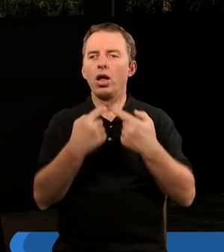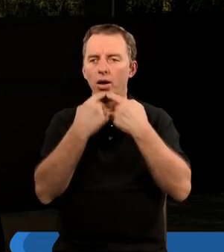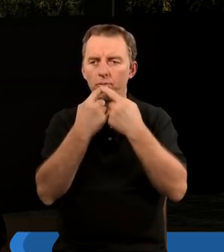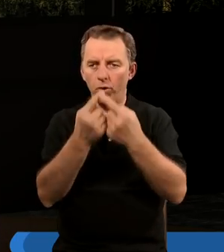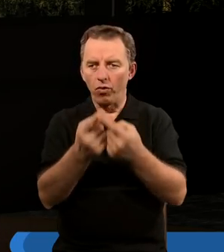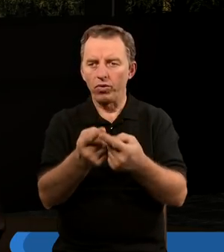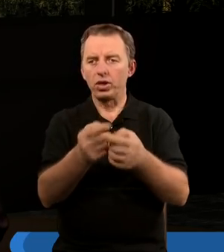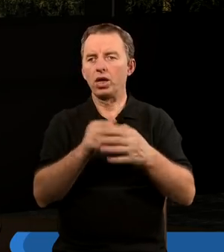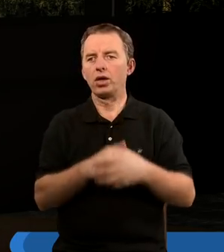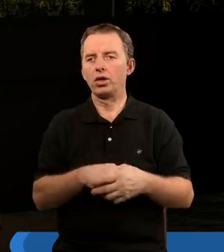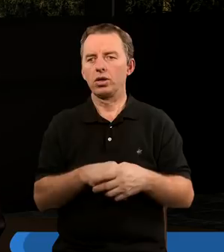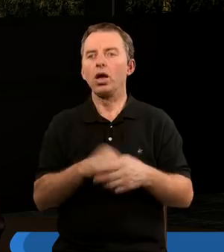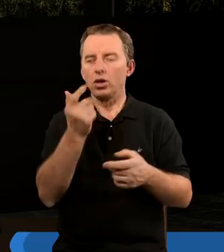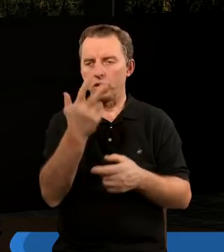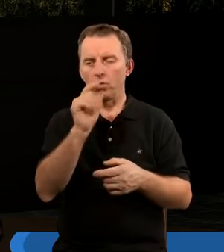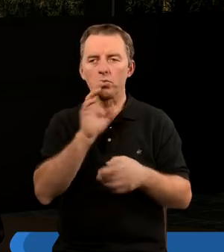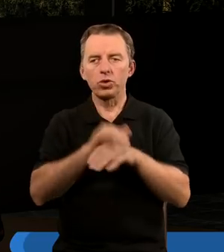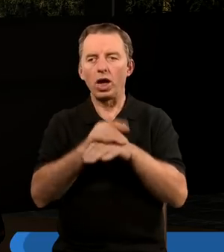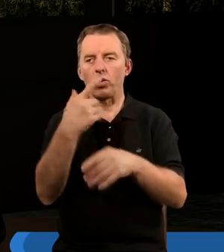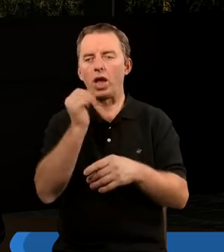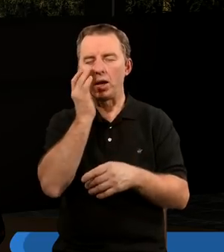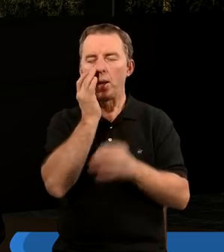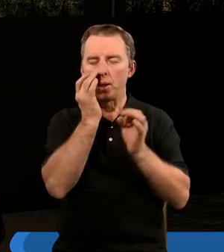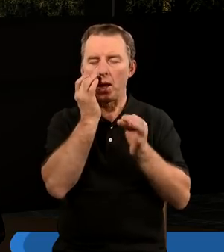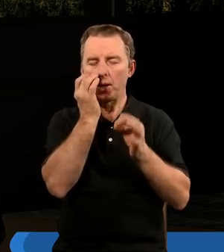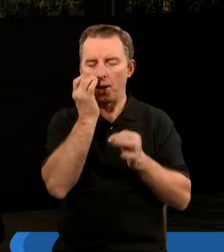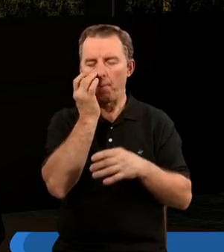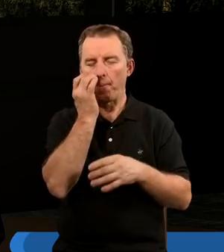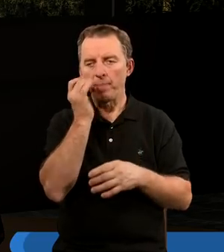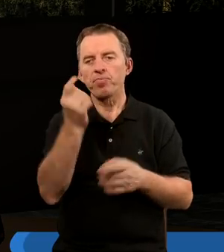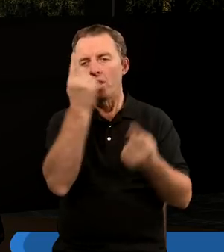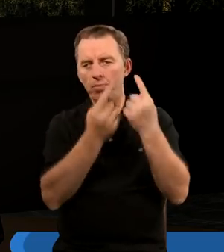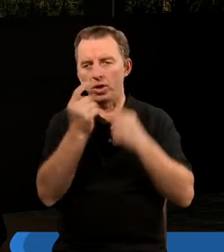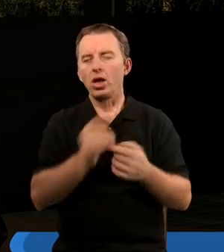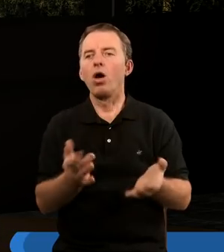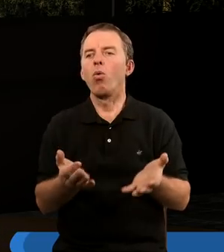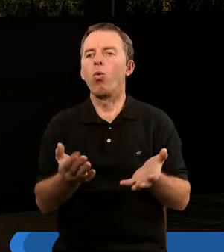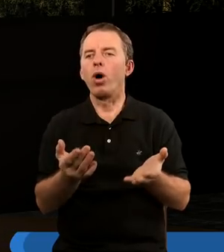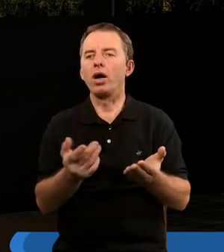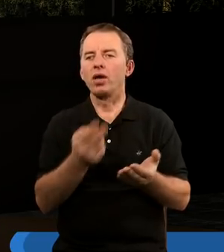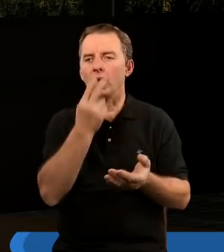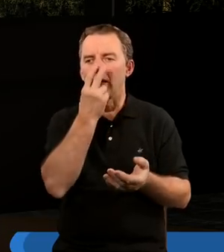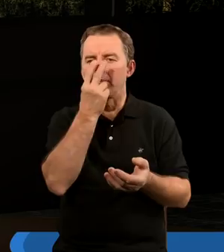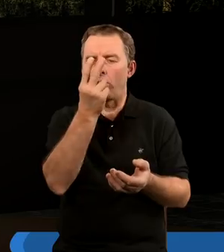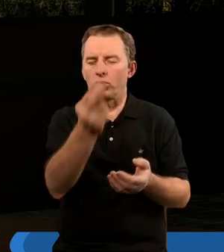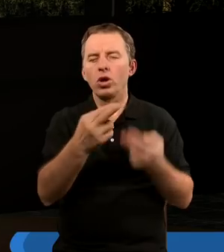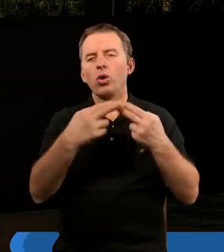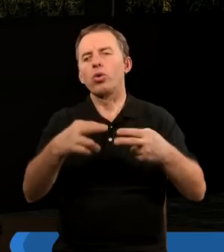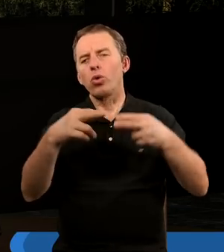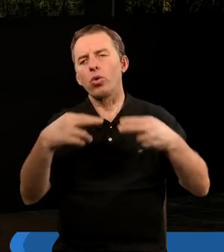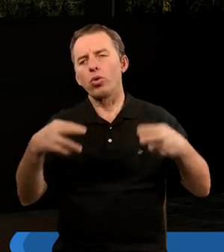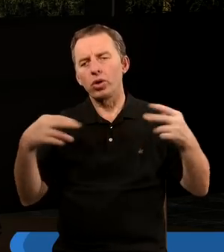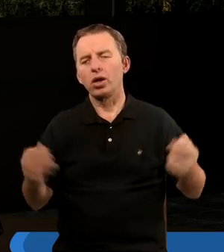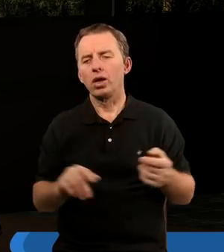powiedzieć... trzech przyjaciół proroka Daniela. Tak, tak. Bo ja myślę, że łatwo jest spojrzeć na jakieś takie różne,